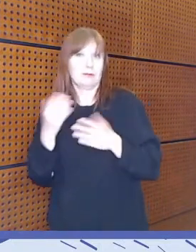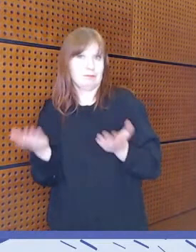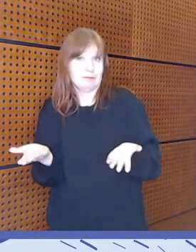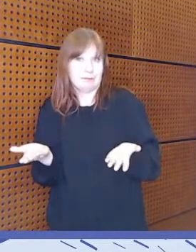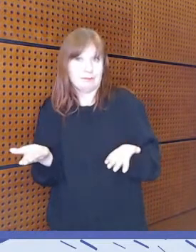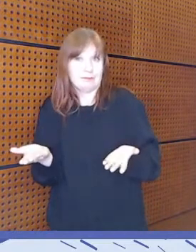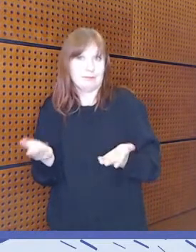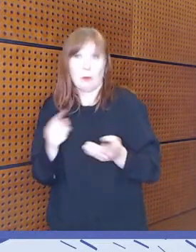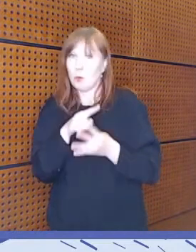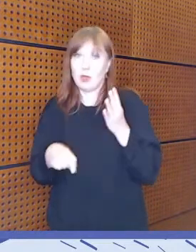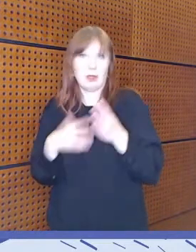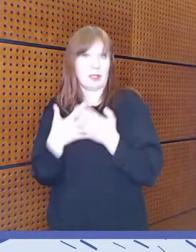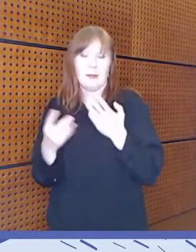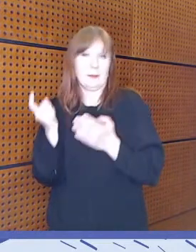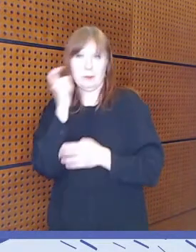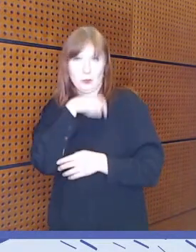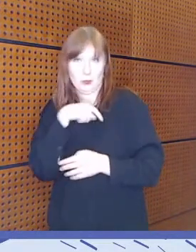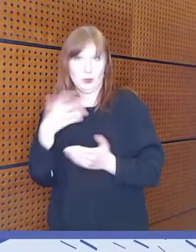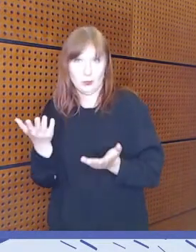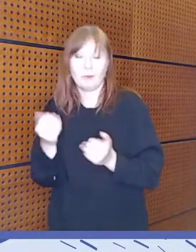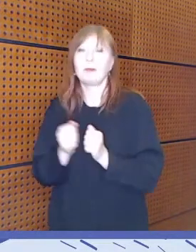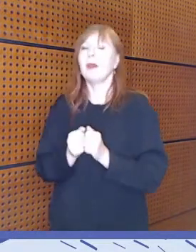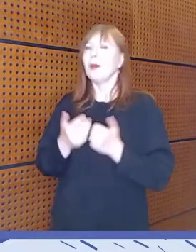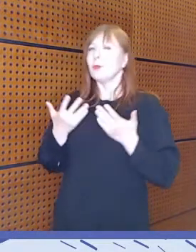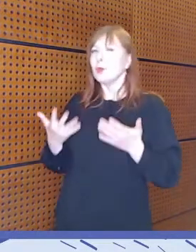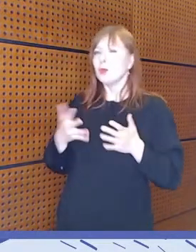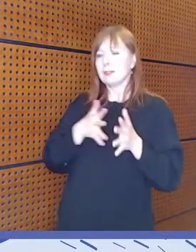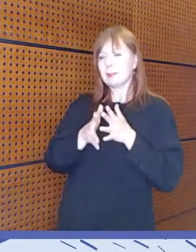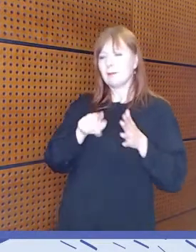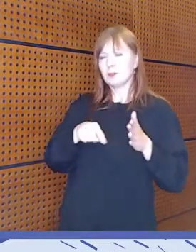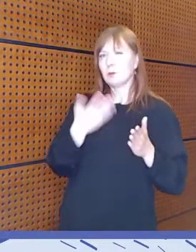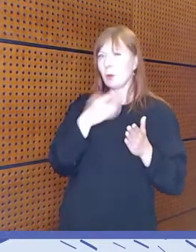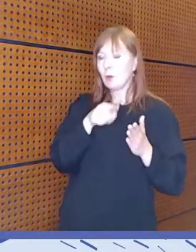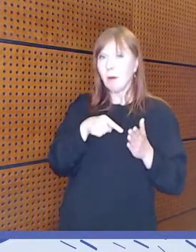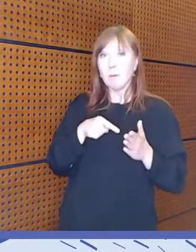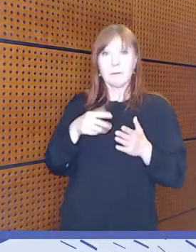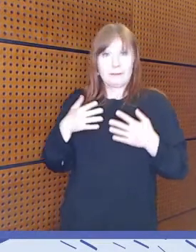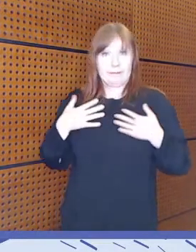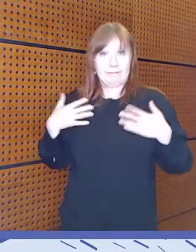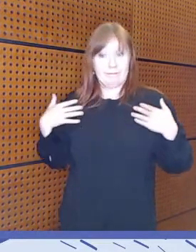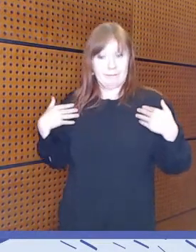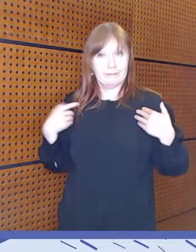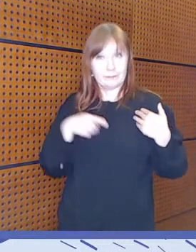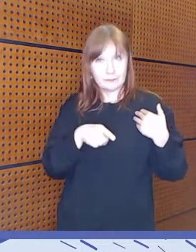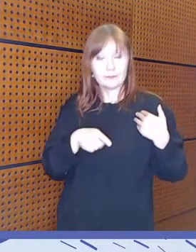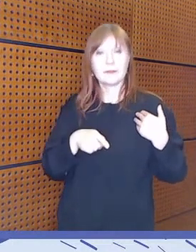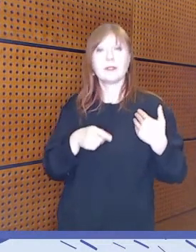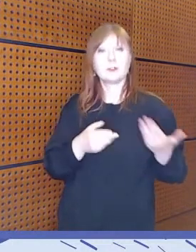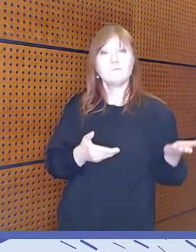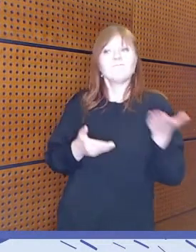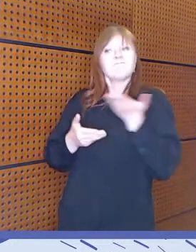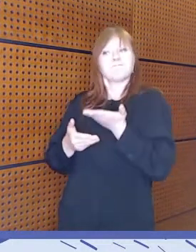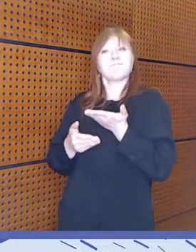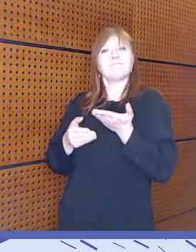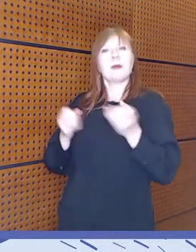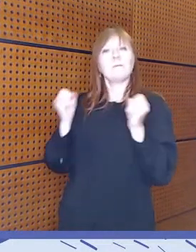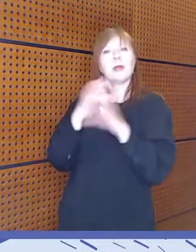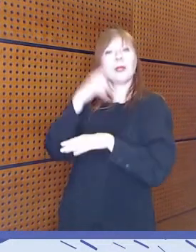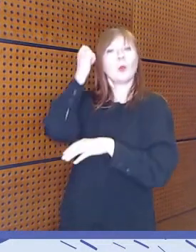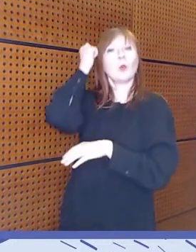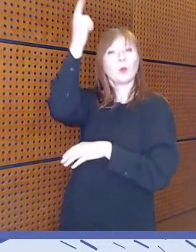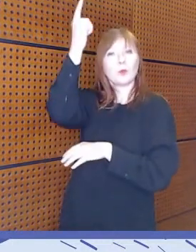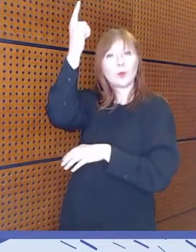Elahduinkin tosi paljon lukiessani tuota selvitystä, että siinä nostettiin esiin tämä mediakulttuuri ja Laurikin nosti jo